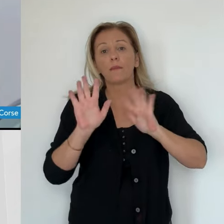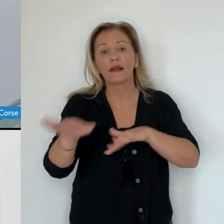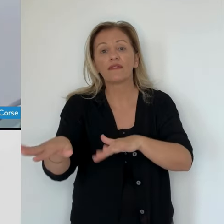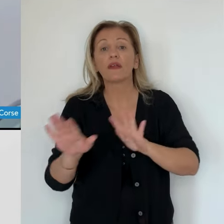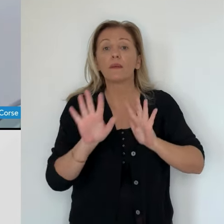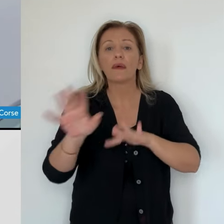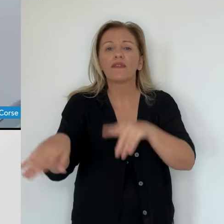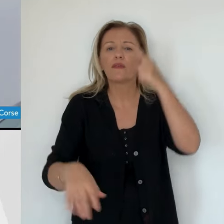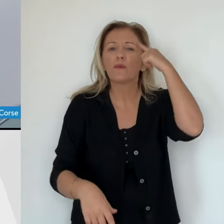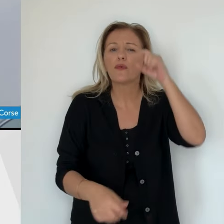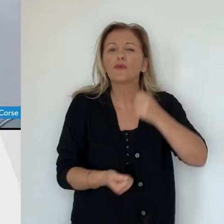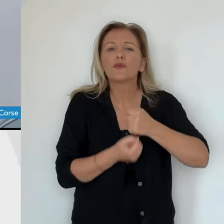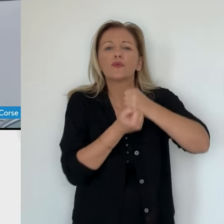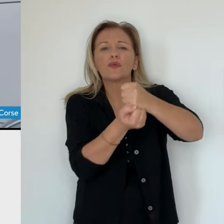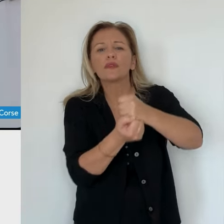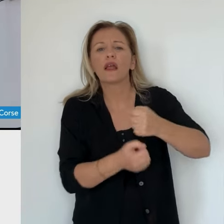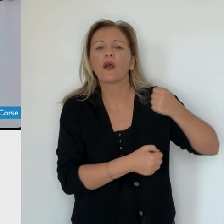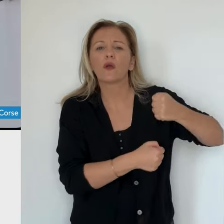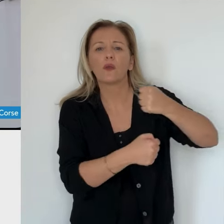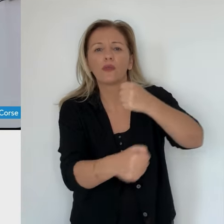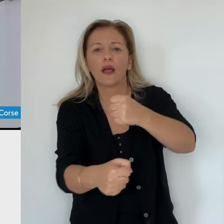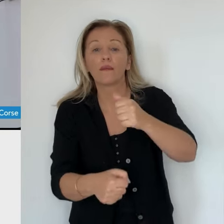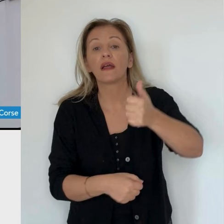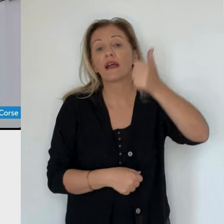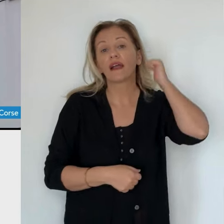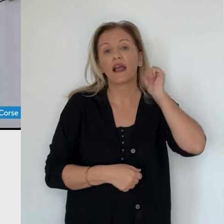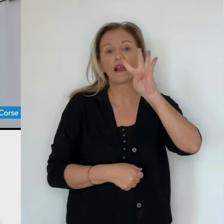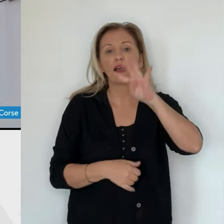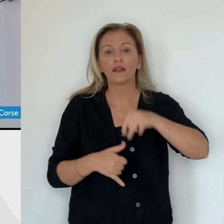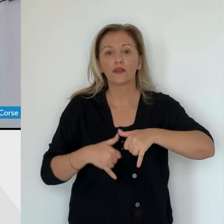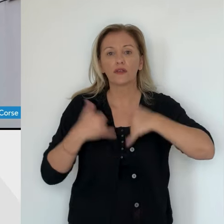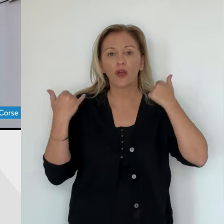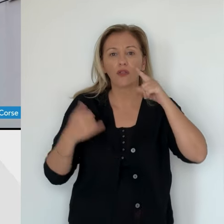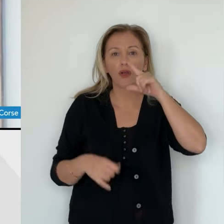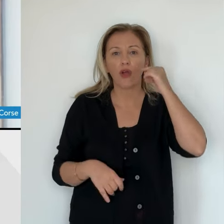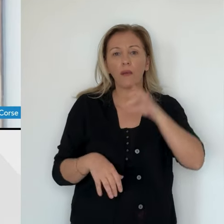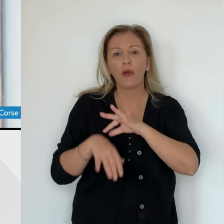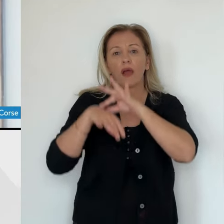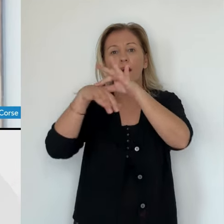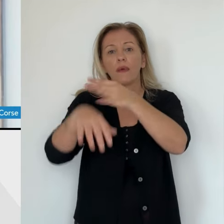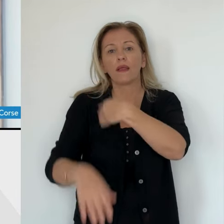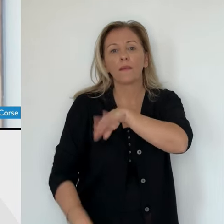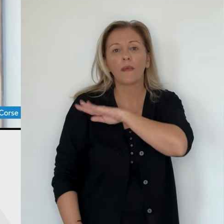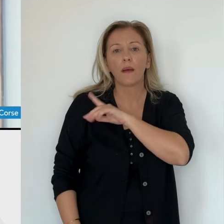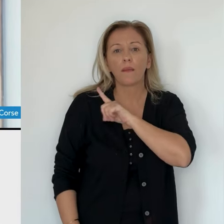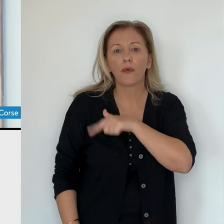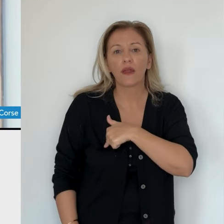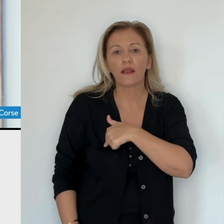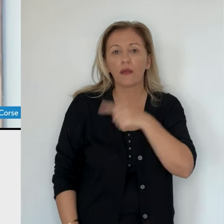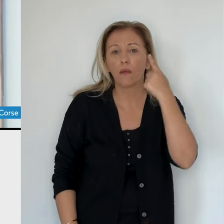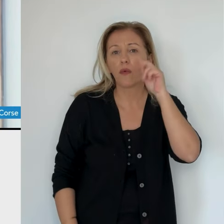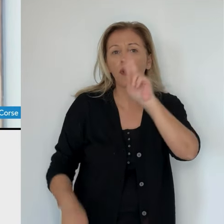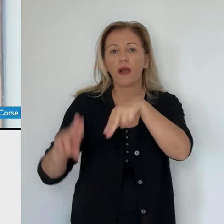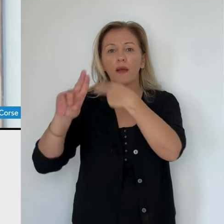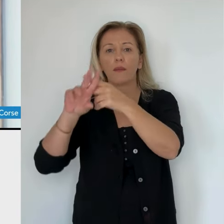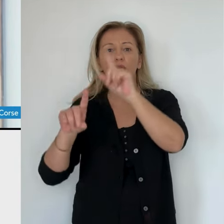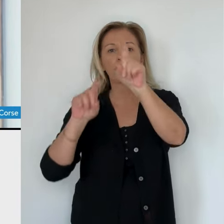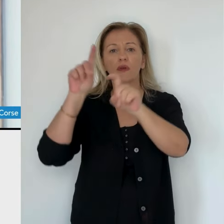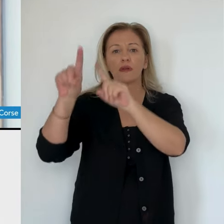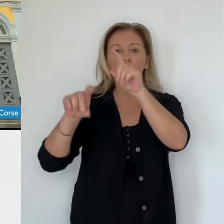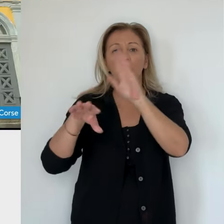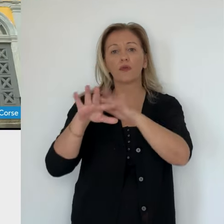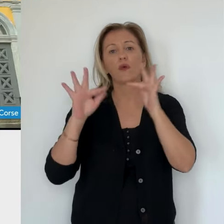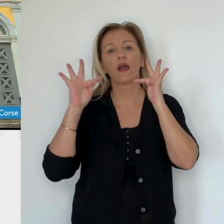par la police judiciaire pour des faits de violence supposés en marge d'une manifestation il y a deux ans. Quatre jeunes hommes dont les deux majeurs ont été